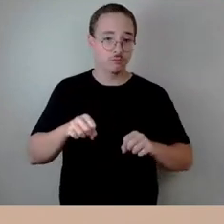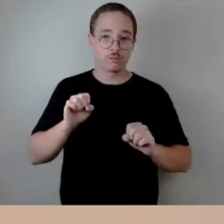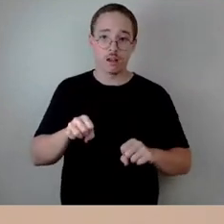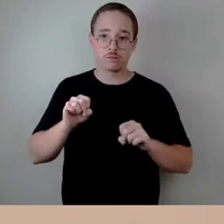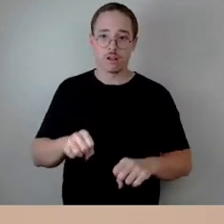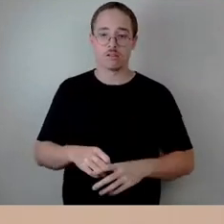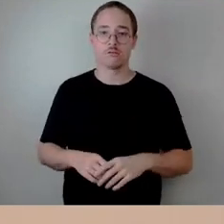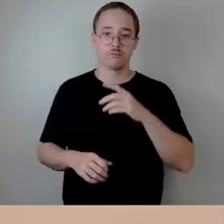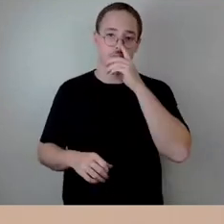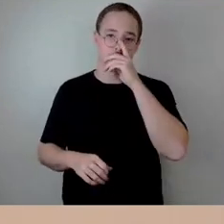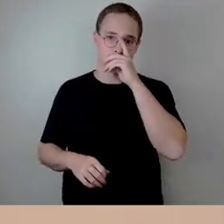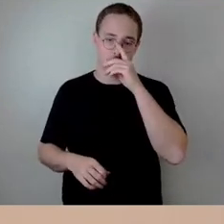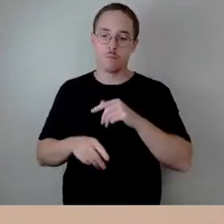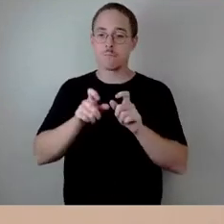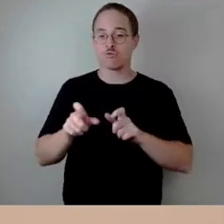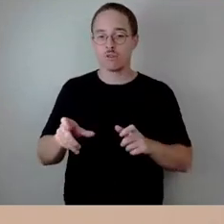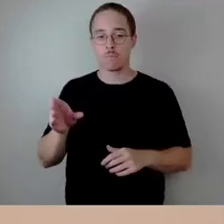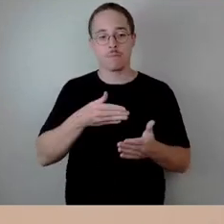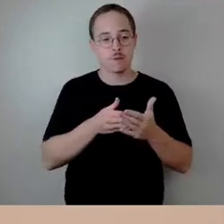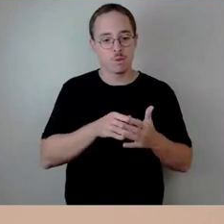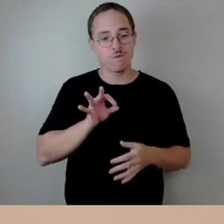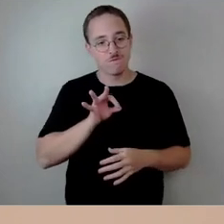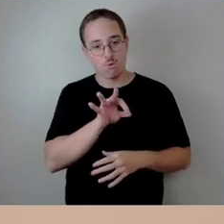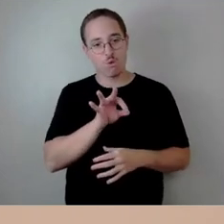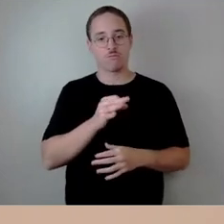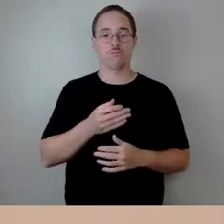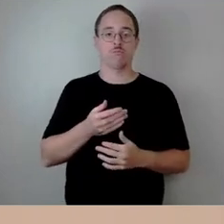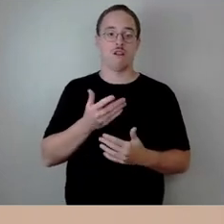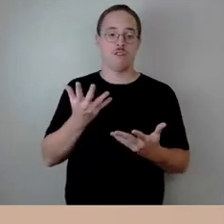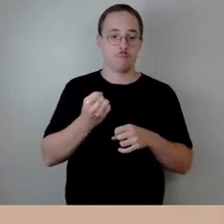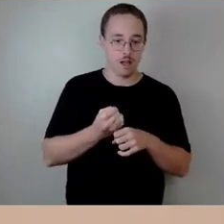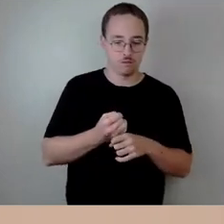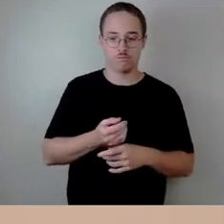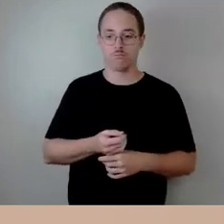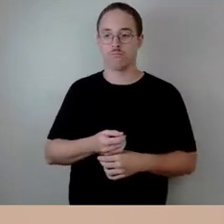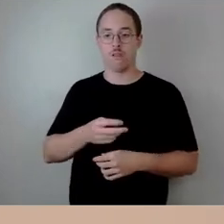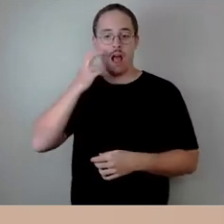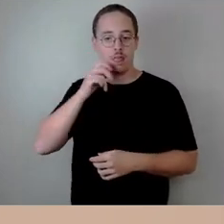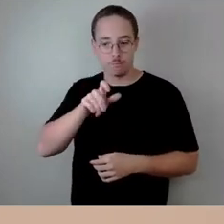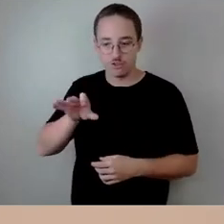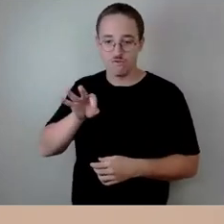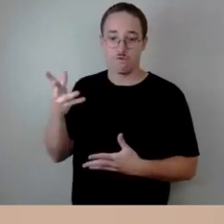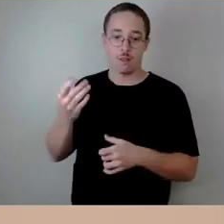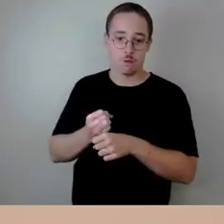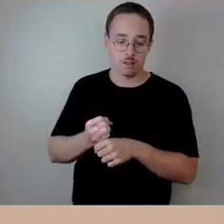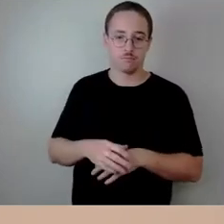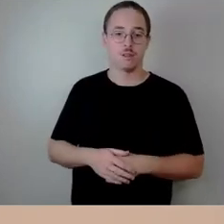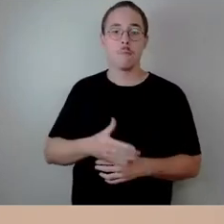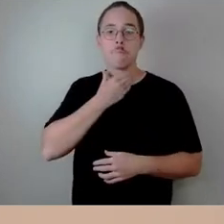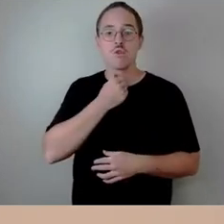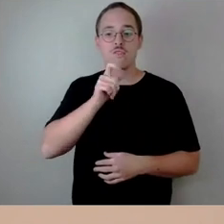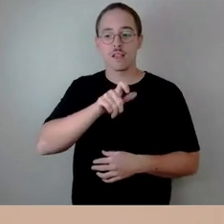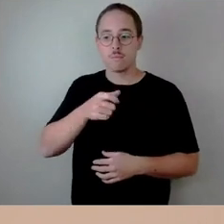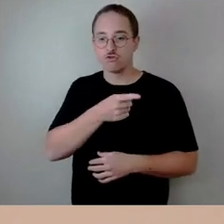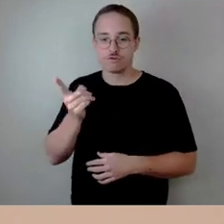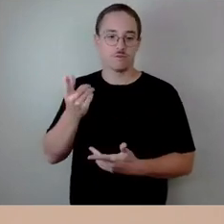Behinderung, für ältere Menschen, für Bedürftige über das Jobcenter wie über das Sozialamt an Kosten der Unterkunft